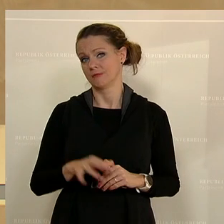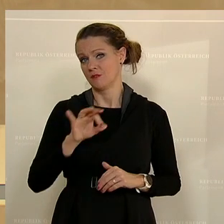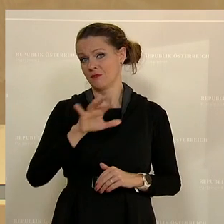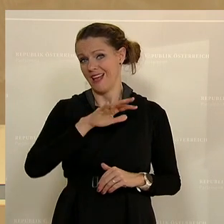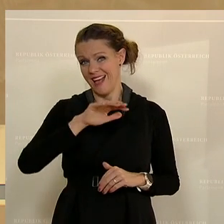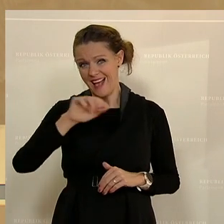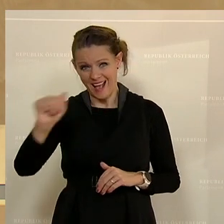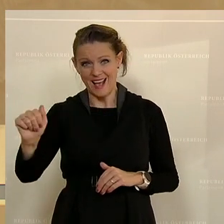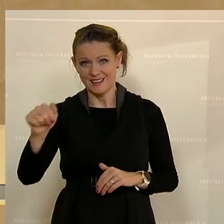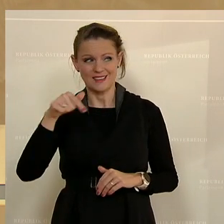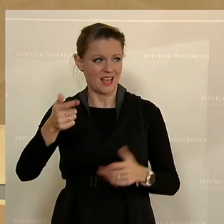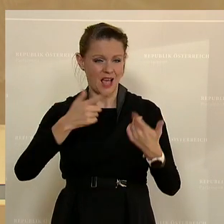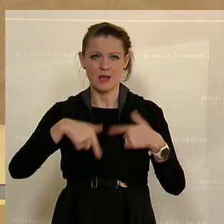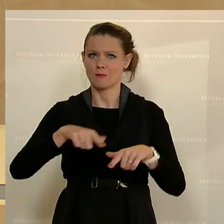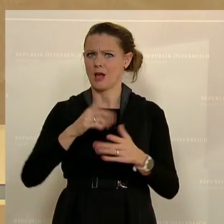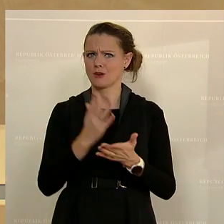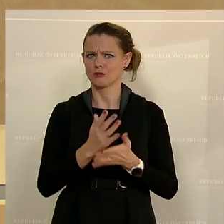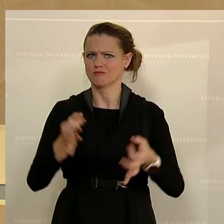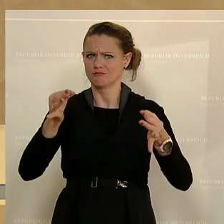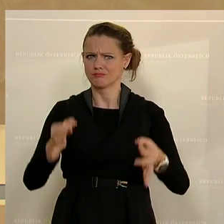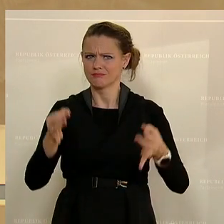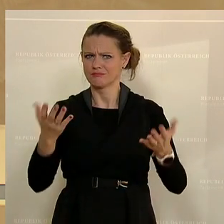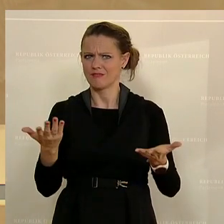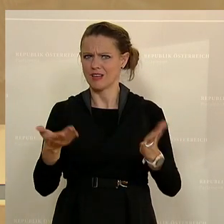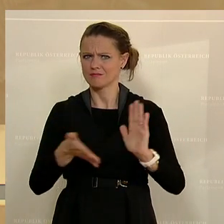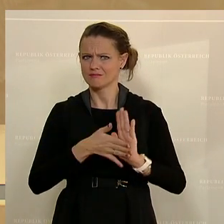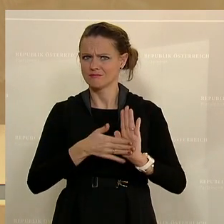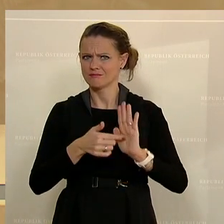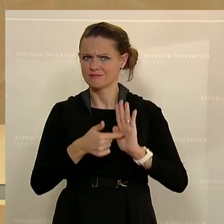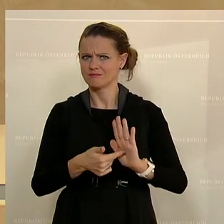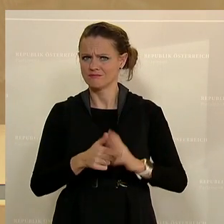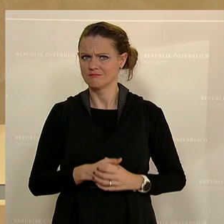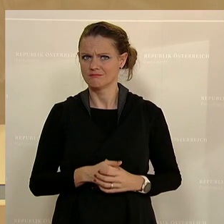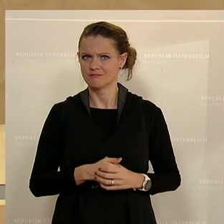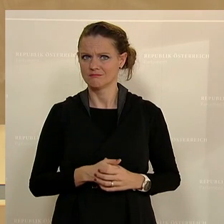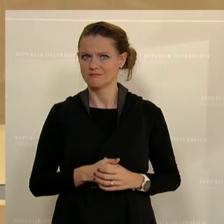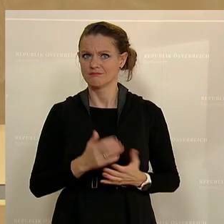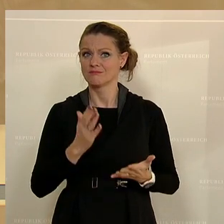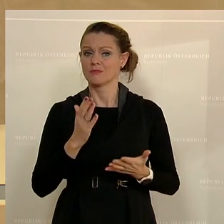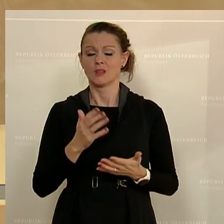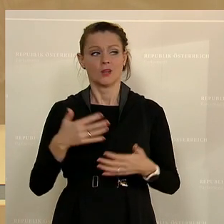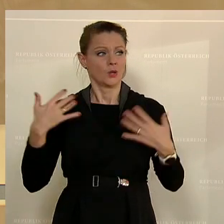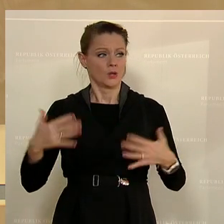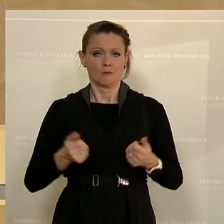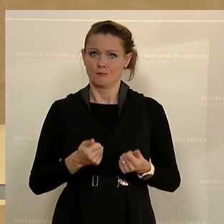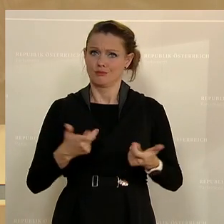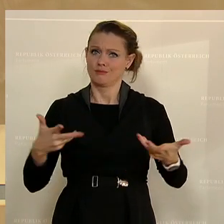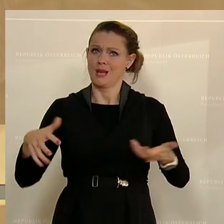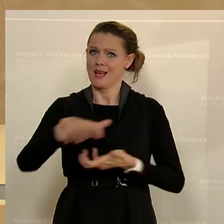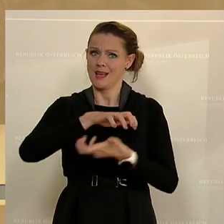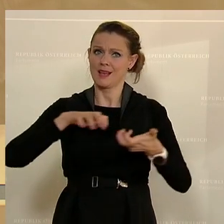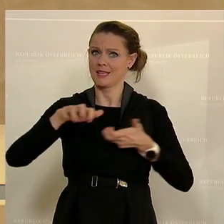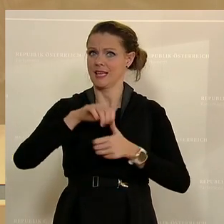für alle in diesem Land evident, dass wir eine Vielzahl von Krisen zu bewältigen haben, eine